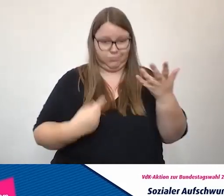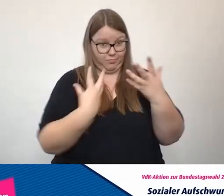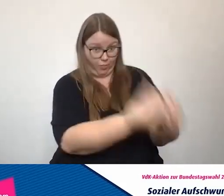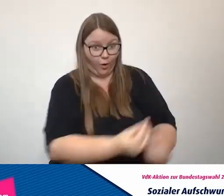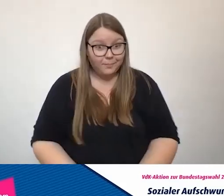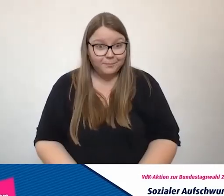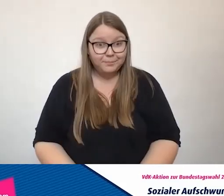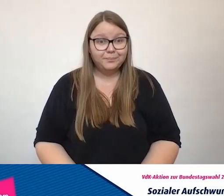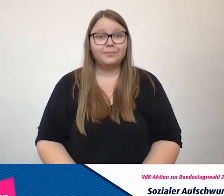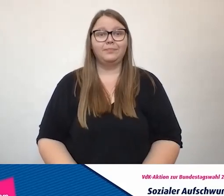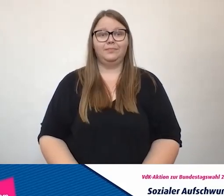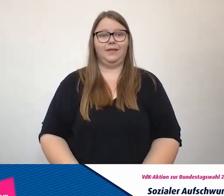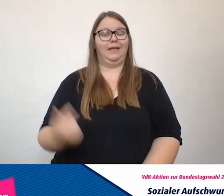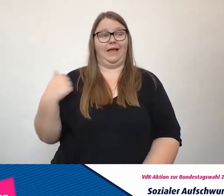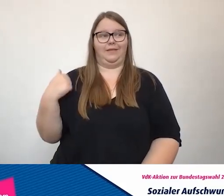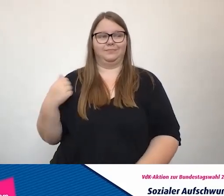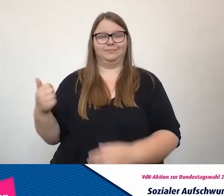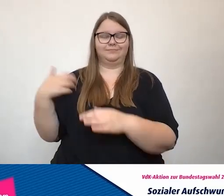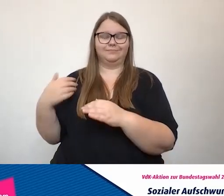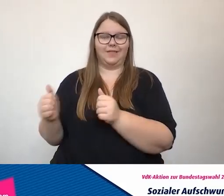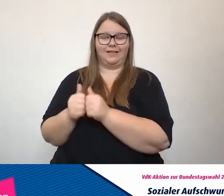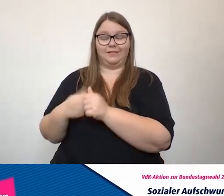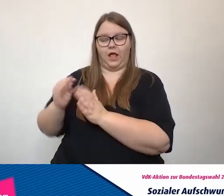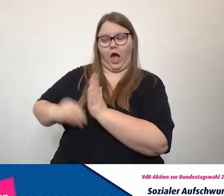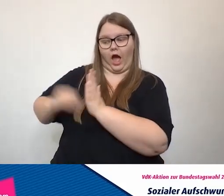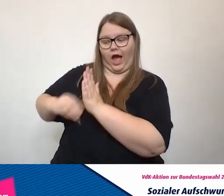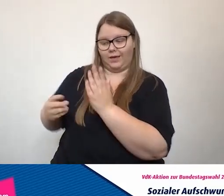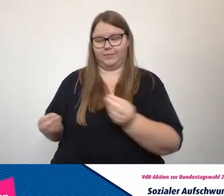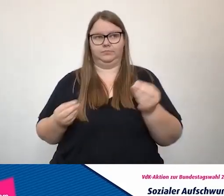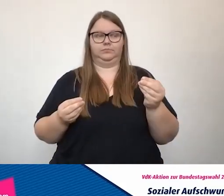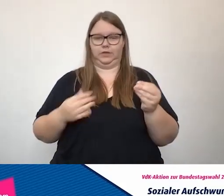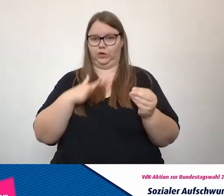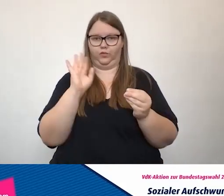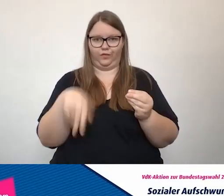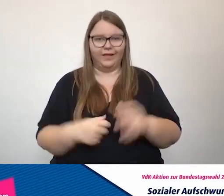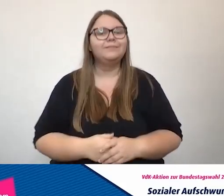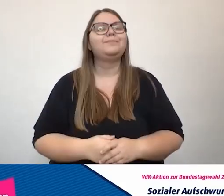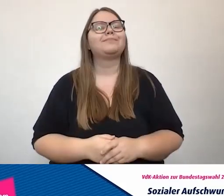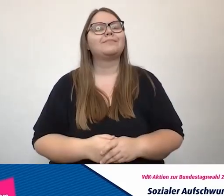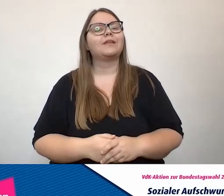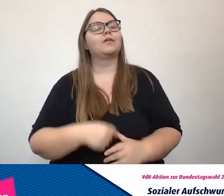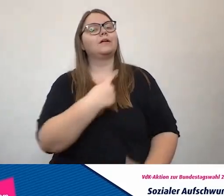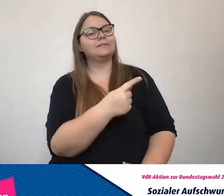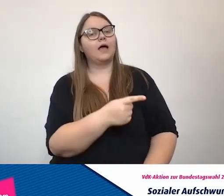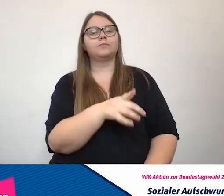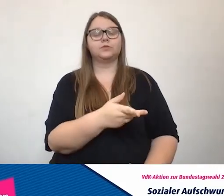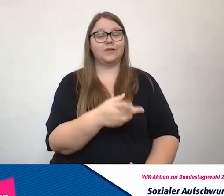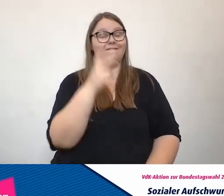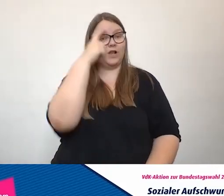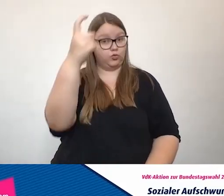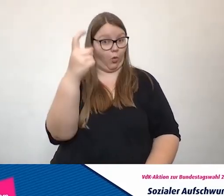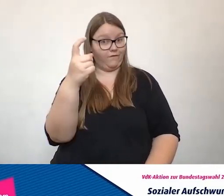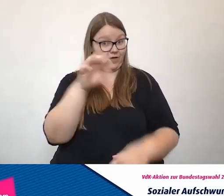die mir meine Mitarbeiter alle aufgeschrieben haben, die ich jetzt auch nicht sage. Und du bist auch promovierter Philosoph.